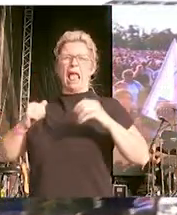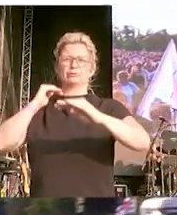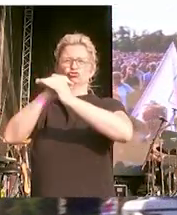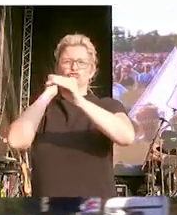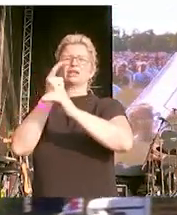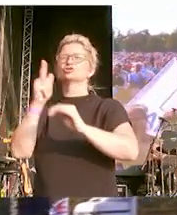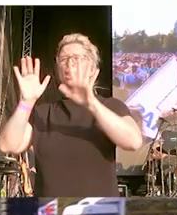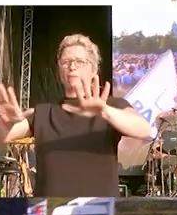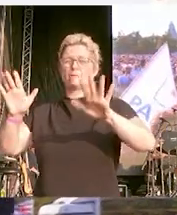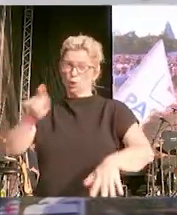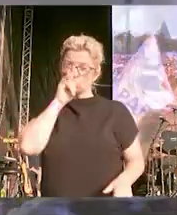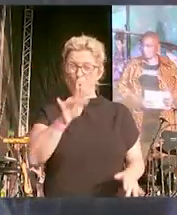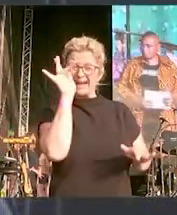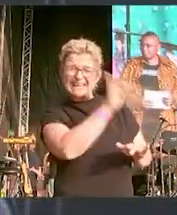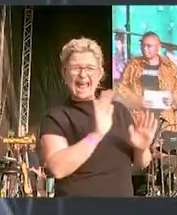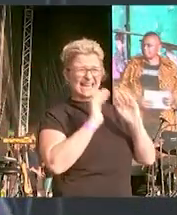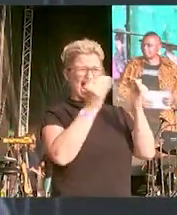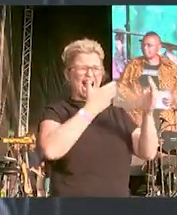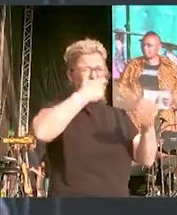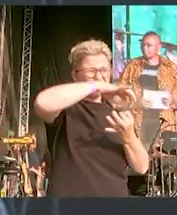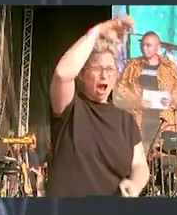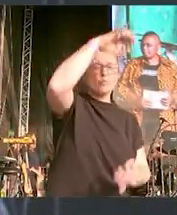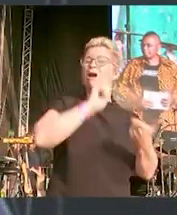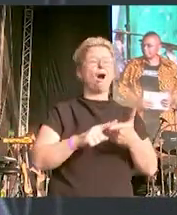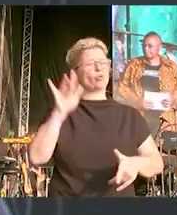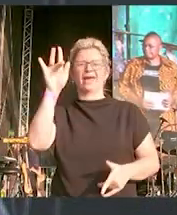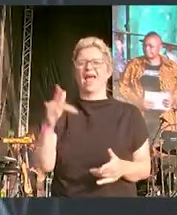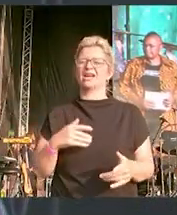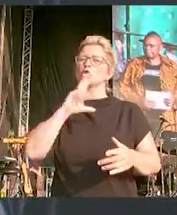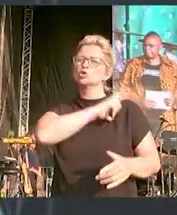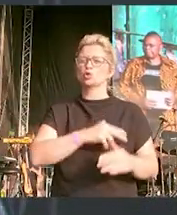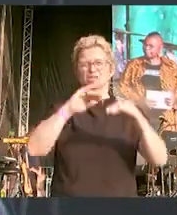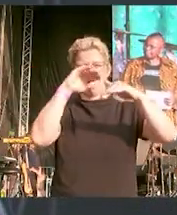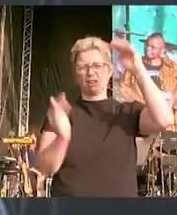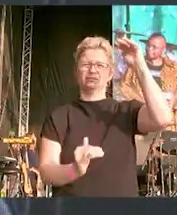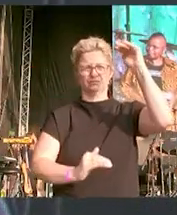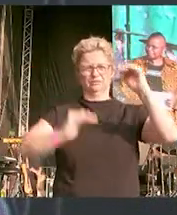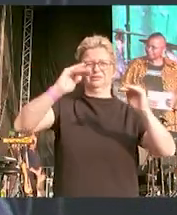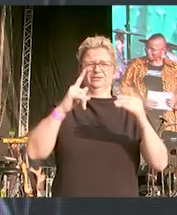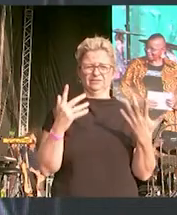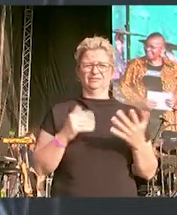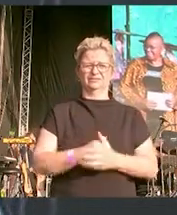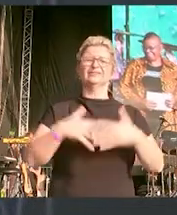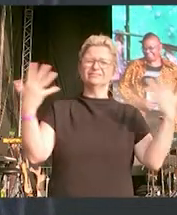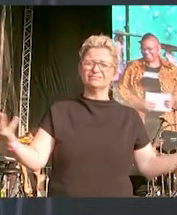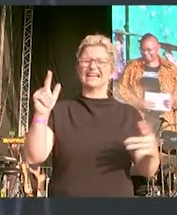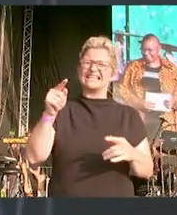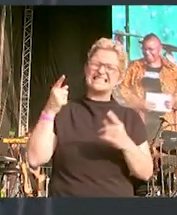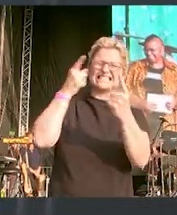wir nicht nur gegen die Erderwärmung, sondern auch gegen diese soziale Ungleichheit. Denn ein Kampf für